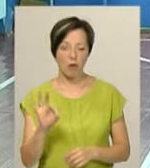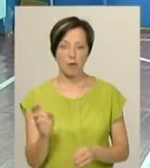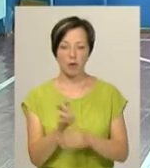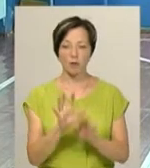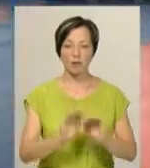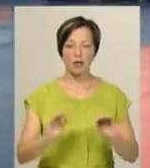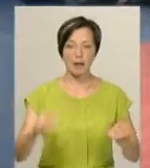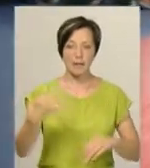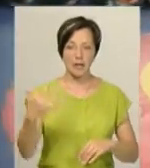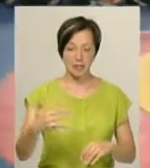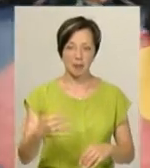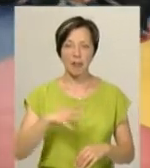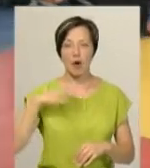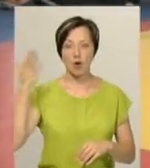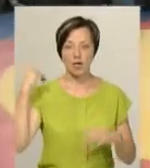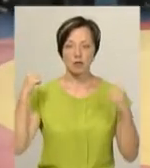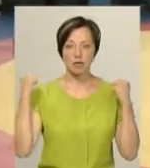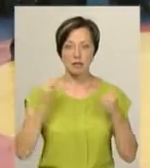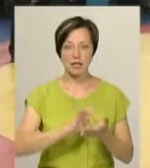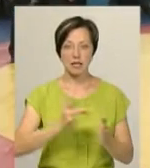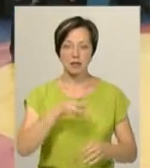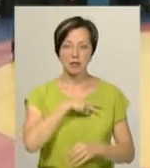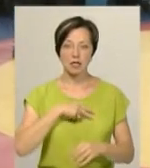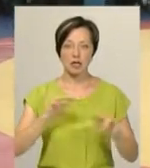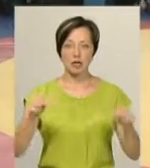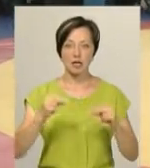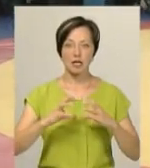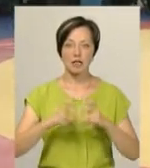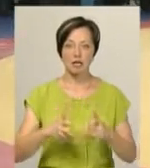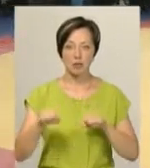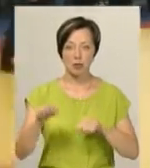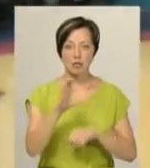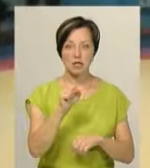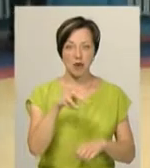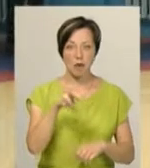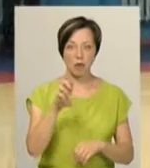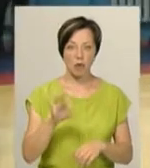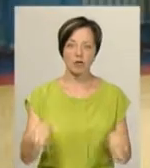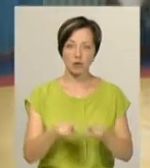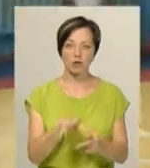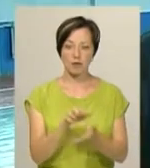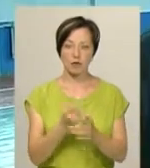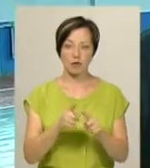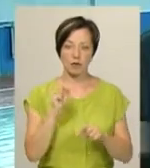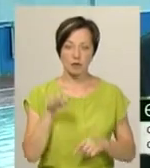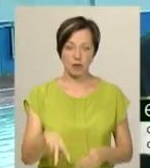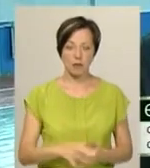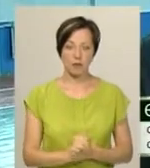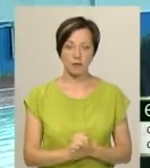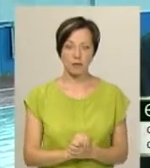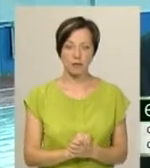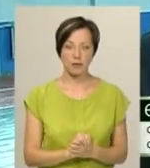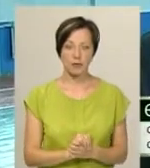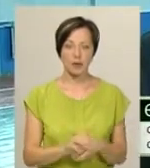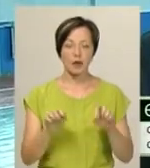дітей. Колишній спортсмен, срібний призер чемпіонату світу з бойового самбо Євген Яворський також займався в цьому залі. Тут створена правильна